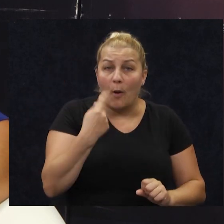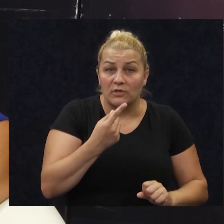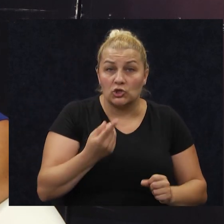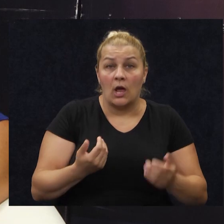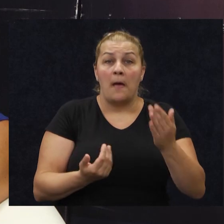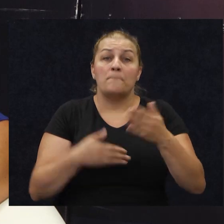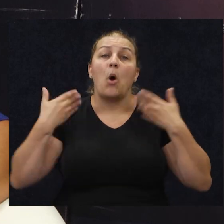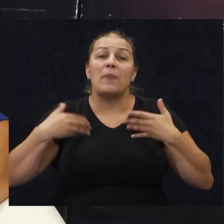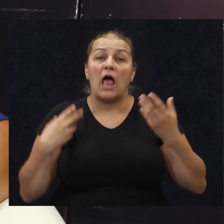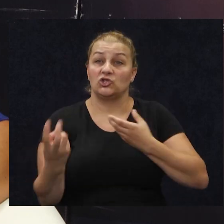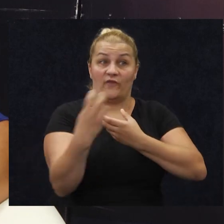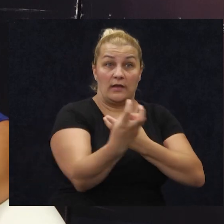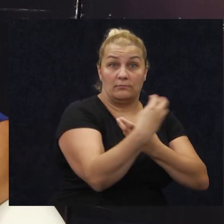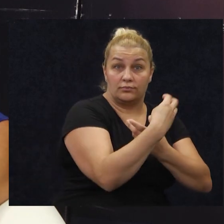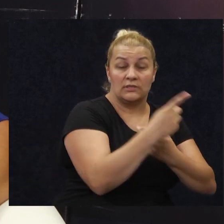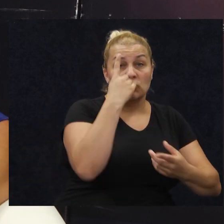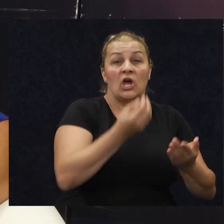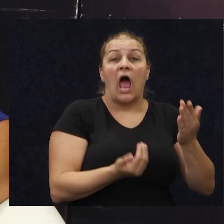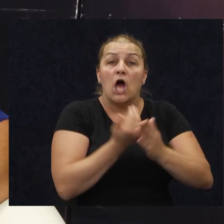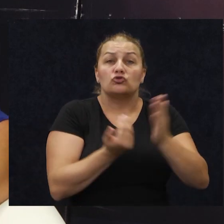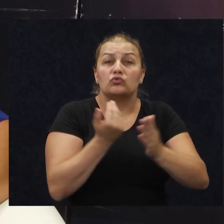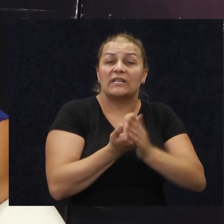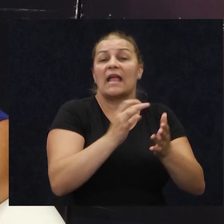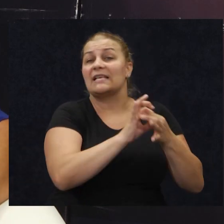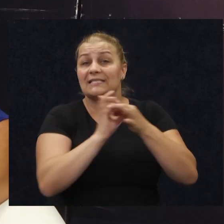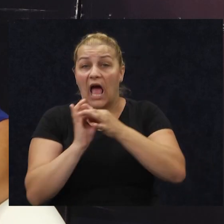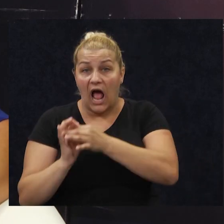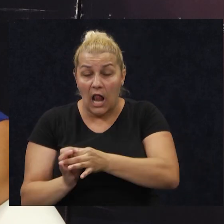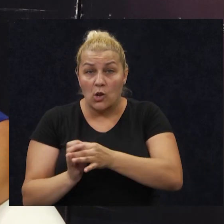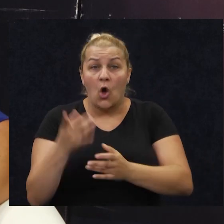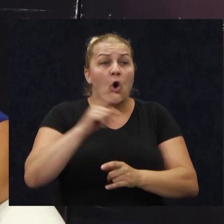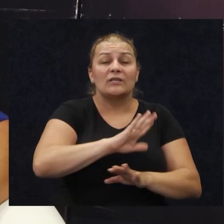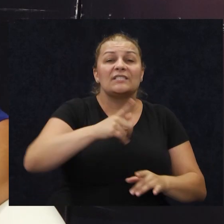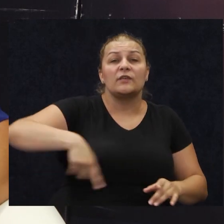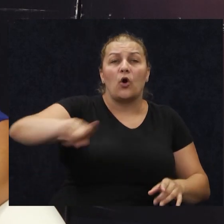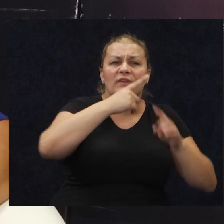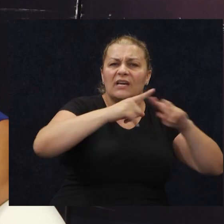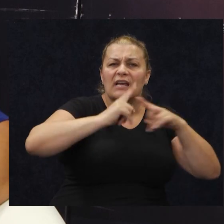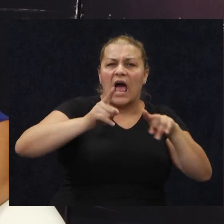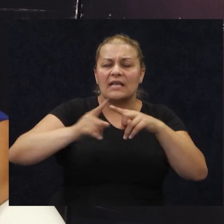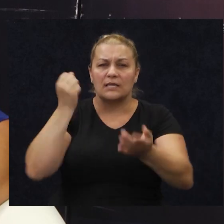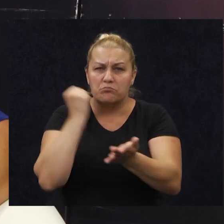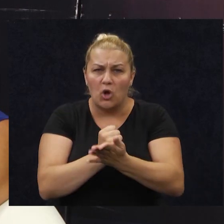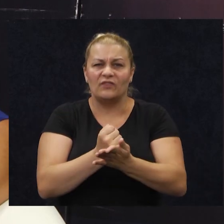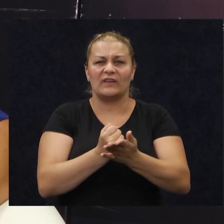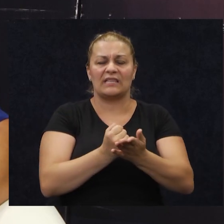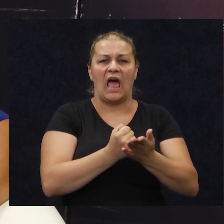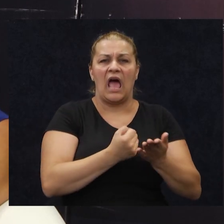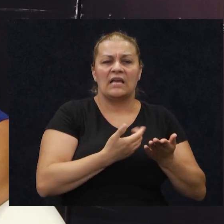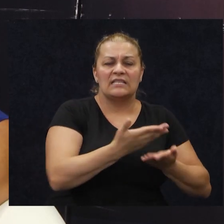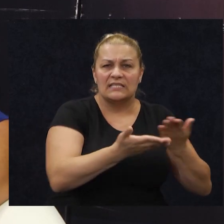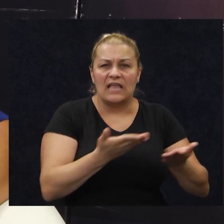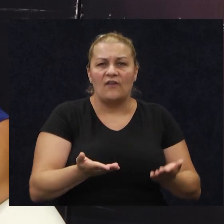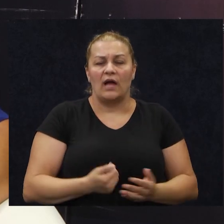pomlađivanju postrojeve, znači, ažuriranje non stop od svih tih razno raznih potvrda, izdavanja,